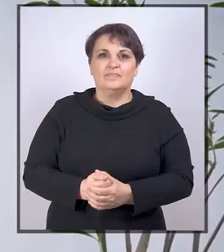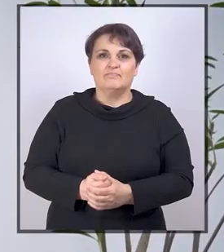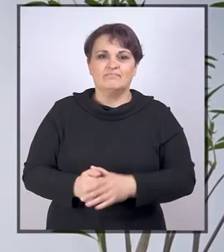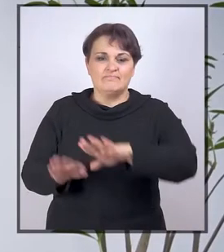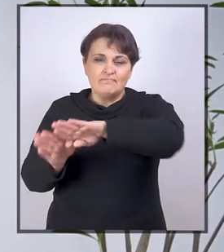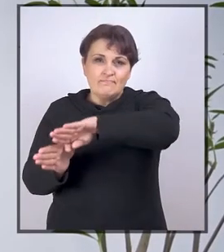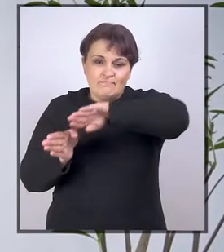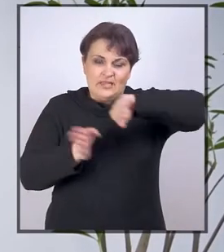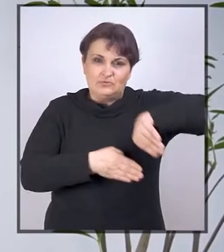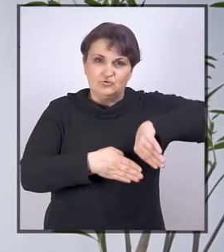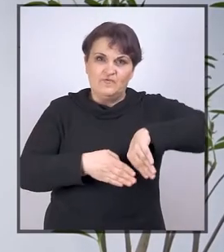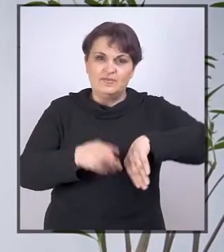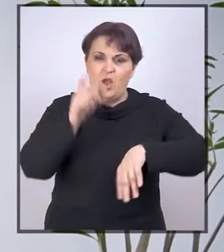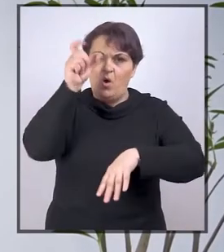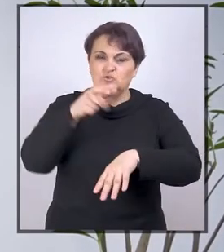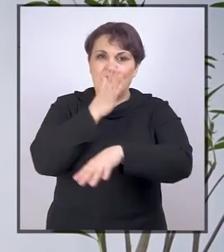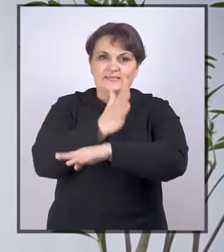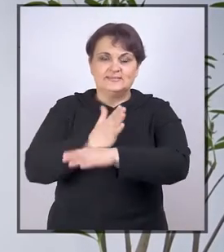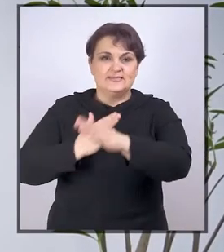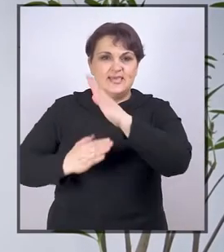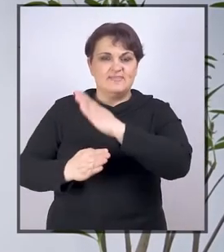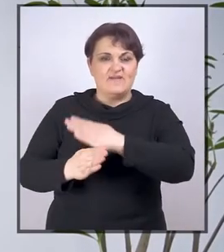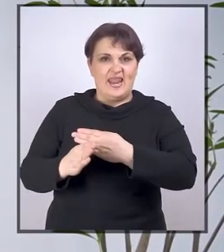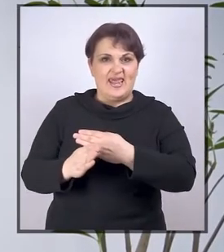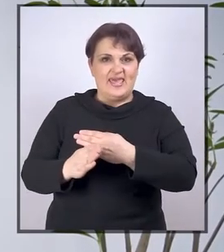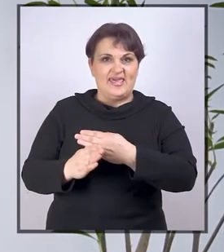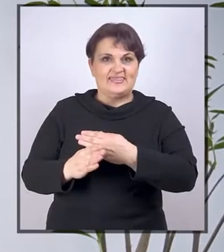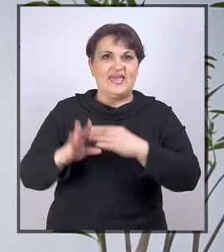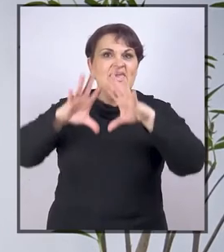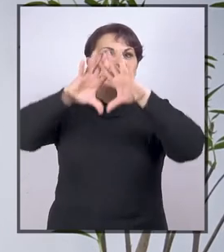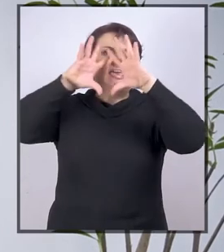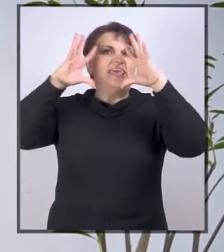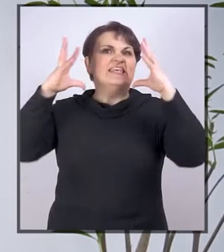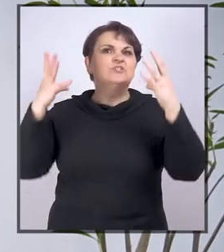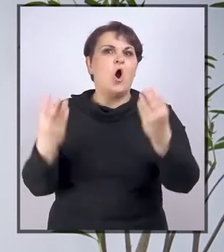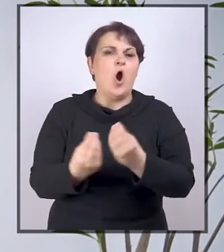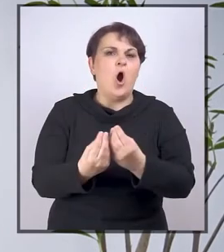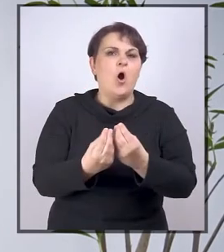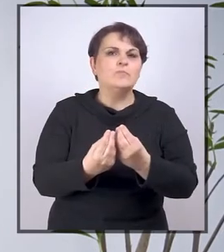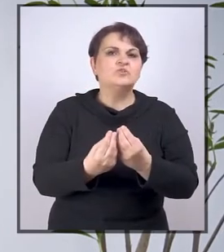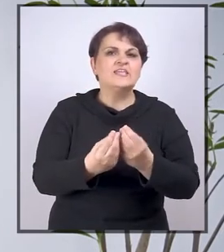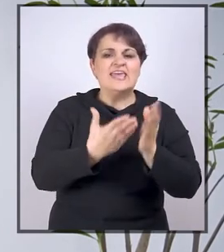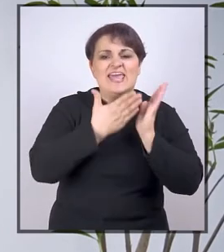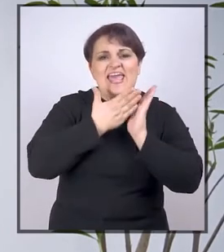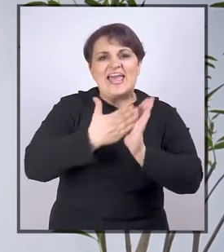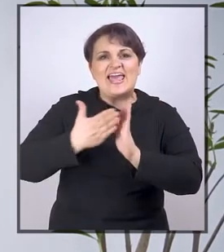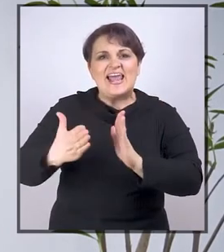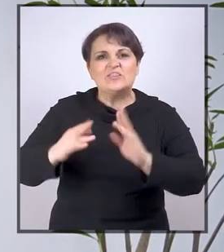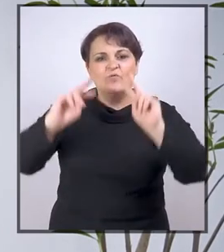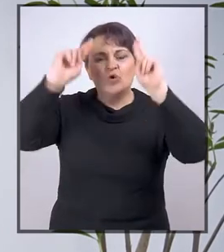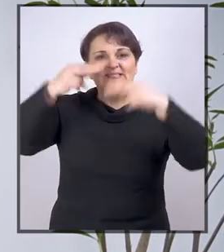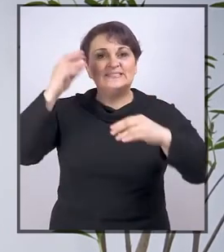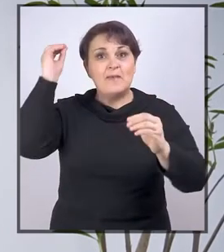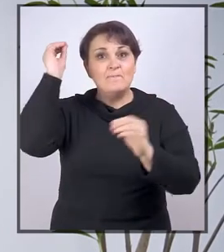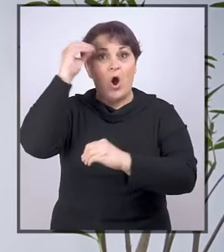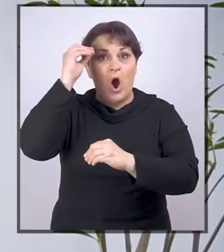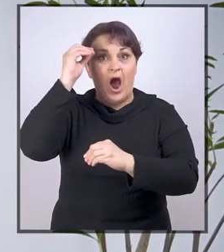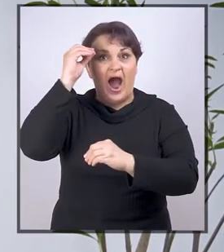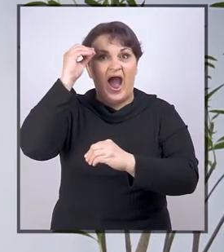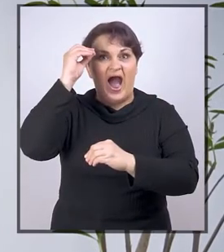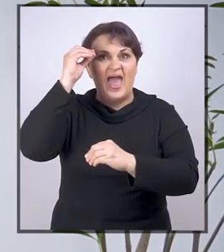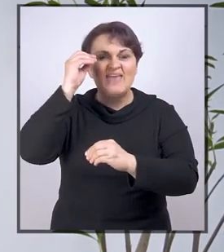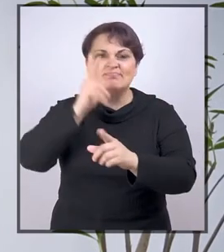Isključivanje osoba sa invaliditetom iz općeg redovnog sistema obrazovanja,